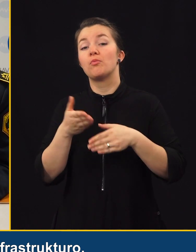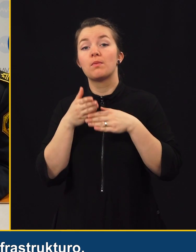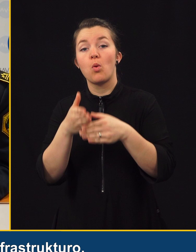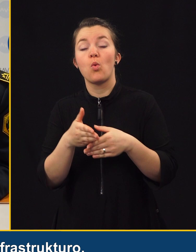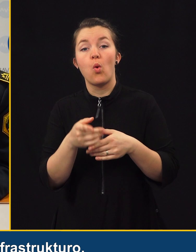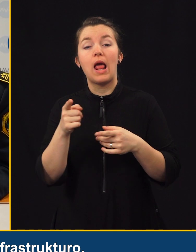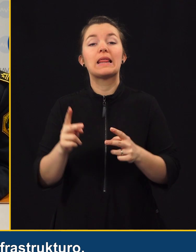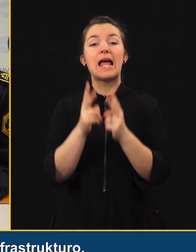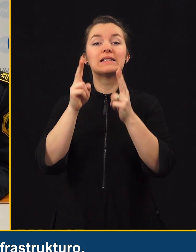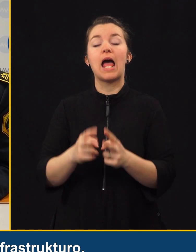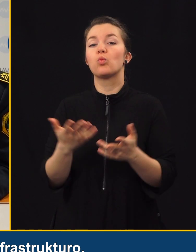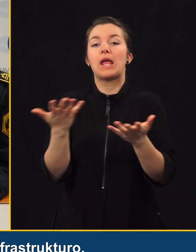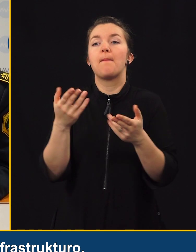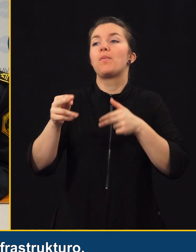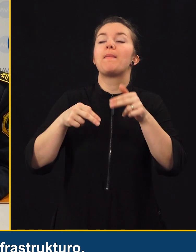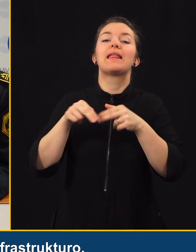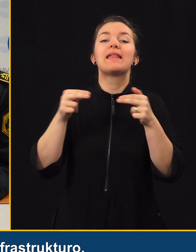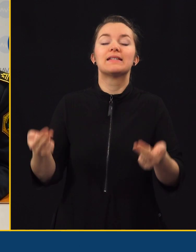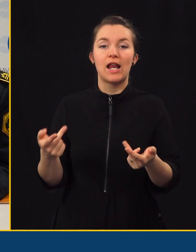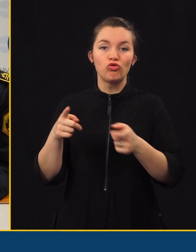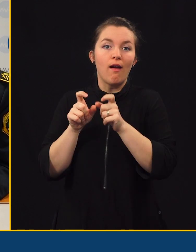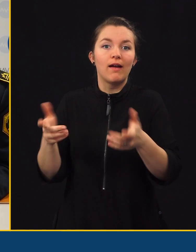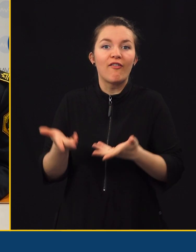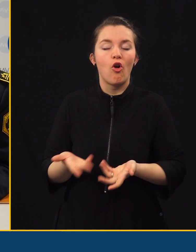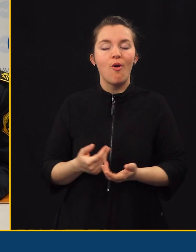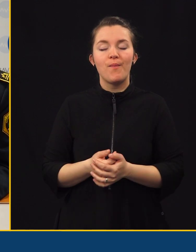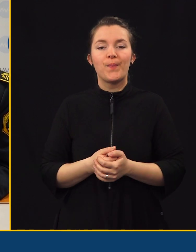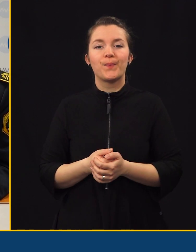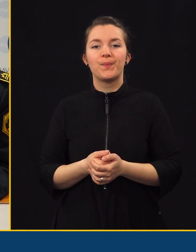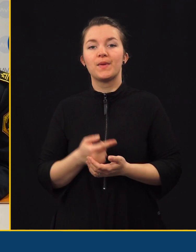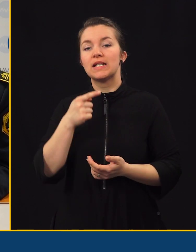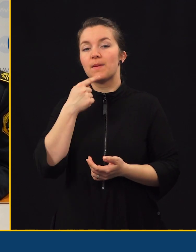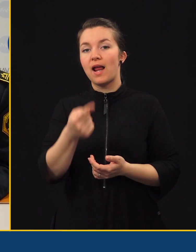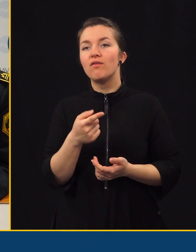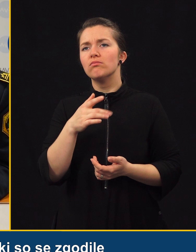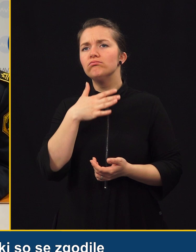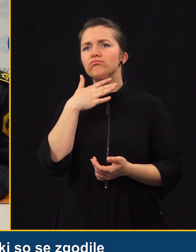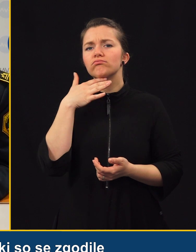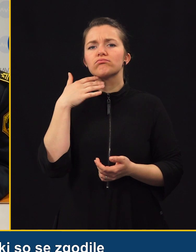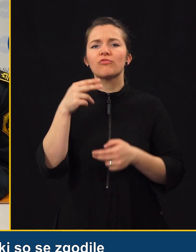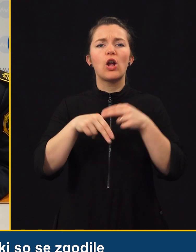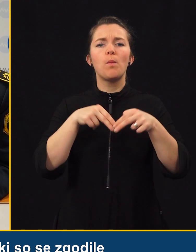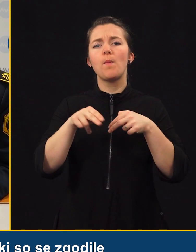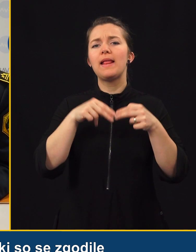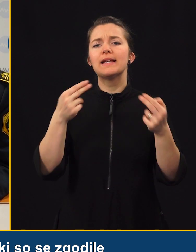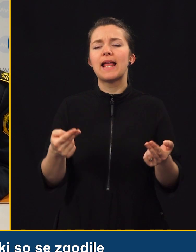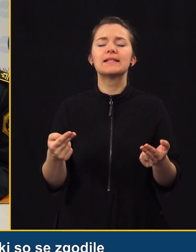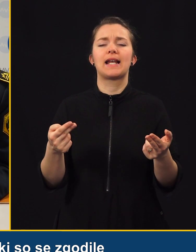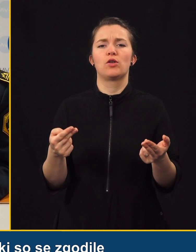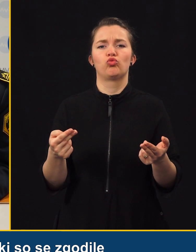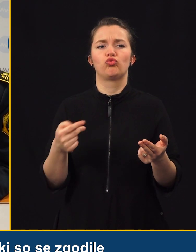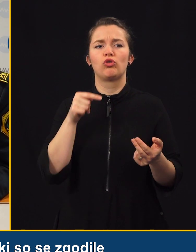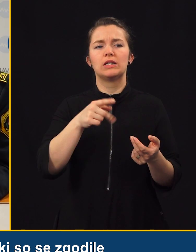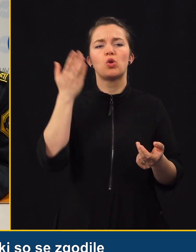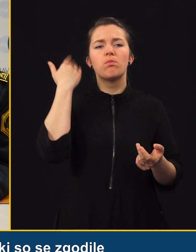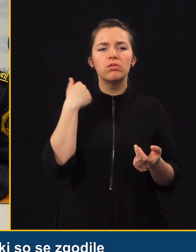biti pripomogla nastanko neke prometne nesreče. Tako da je kar neke prometnih nesreč, ki